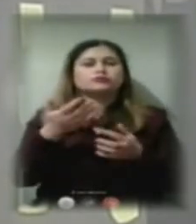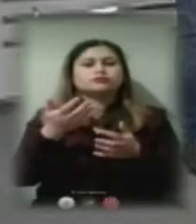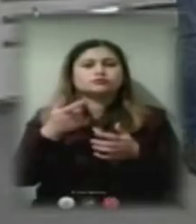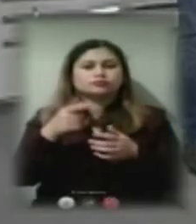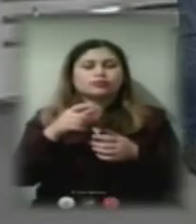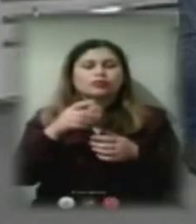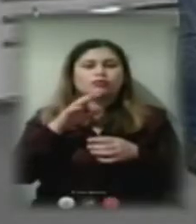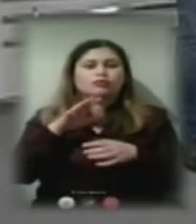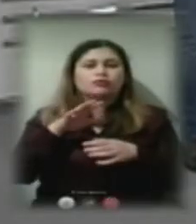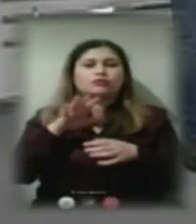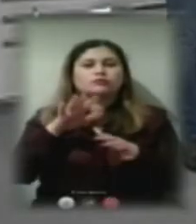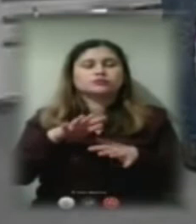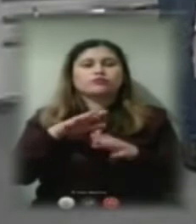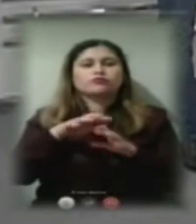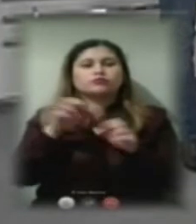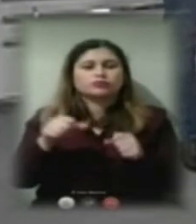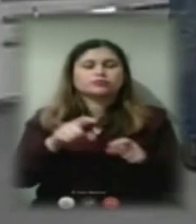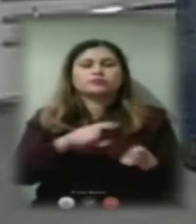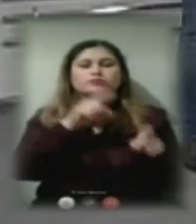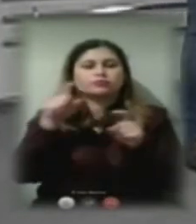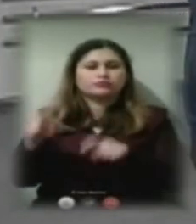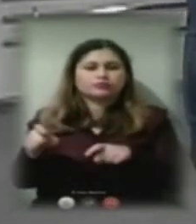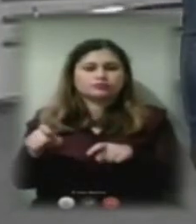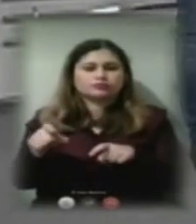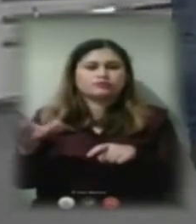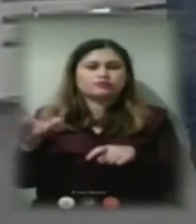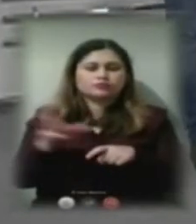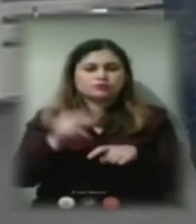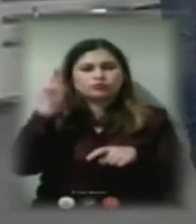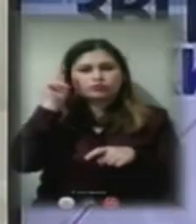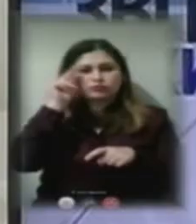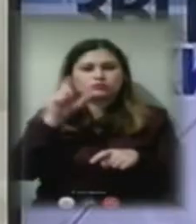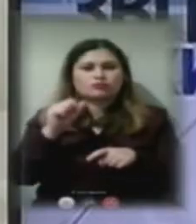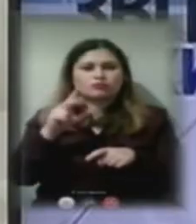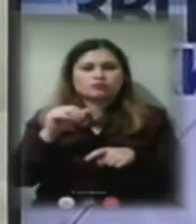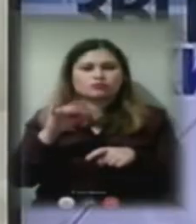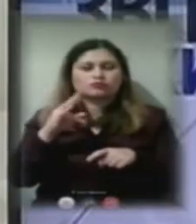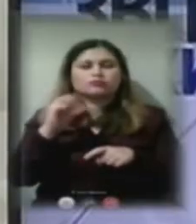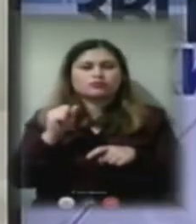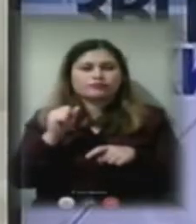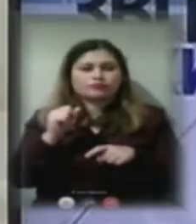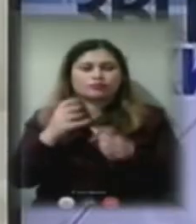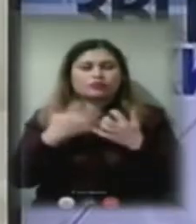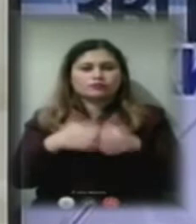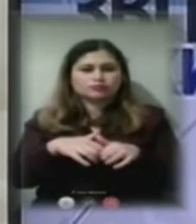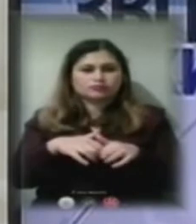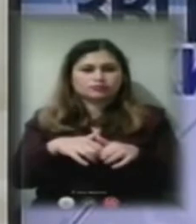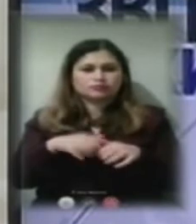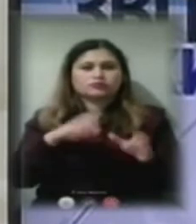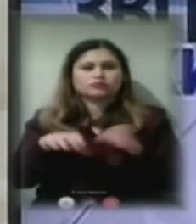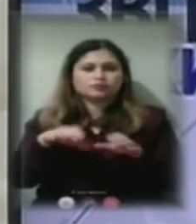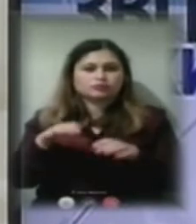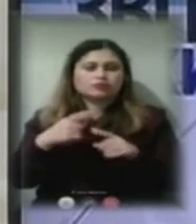все ж таки перевести всі навчальні заклади або на автономні, або якісь